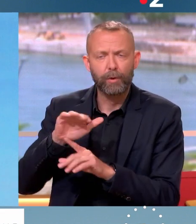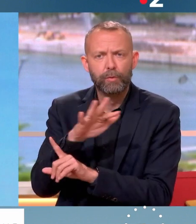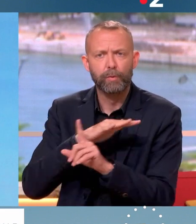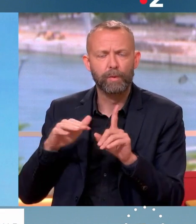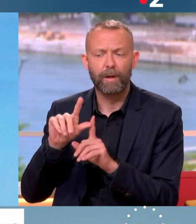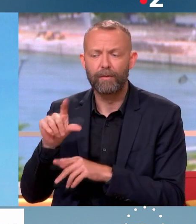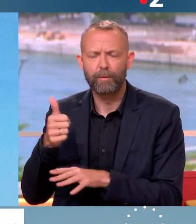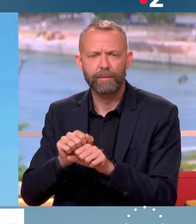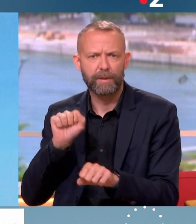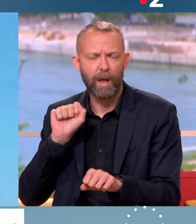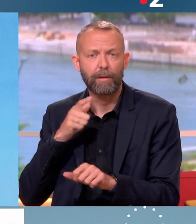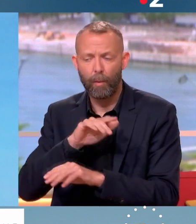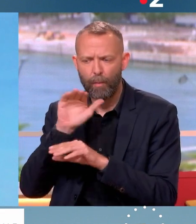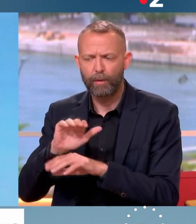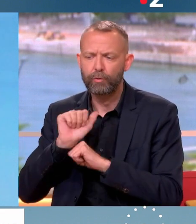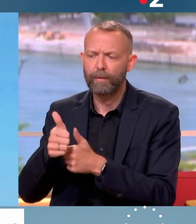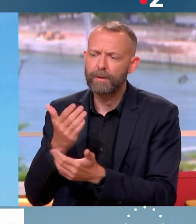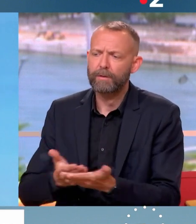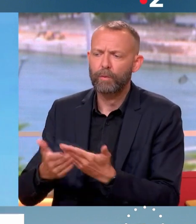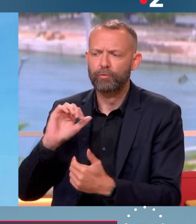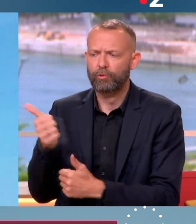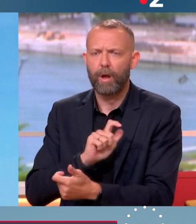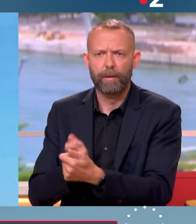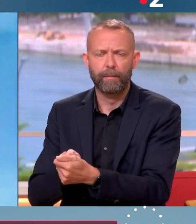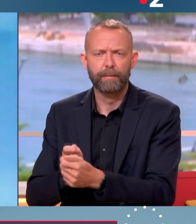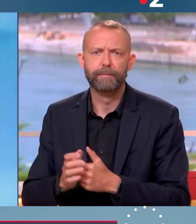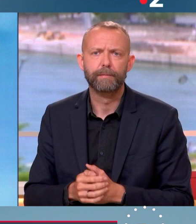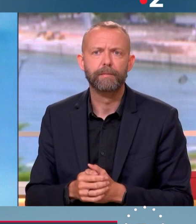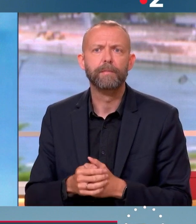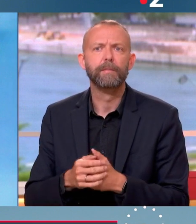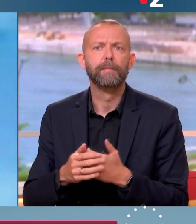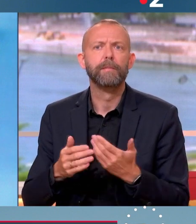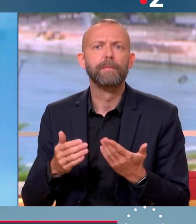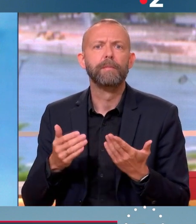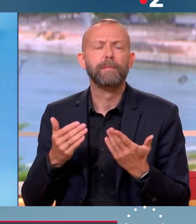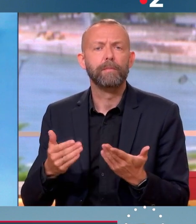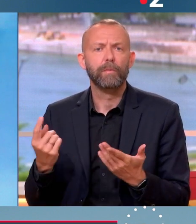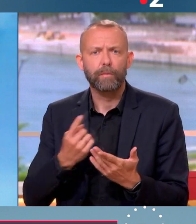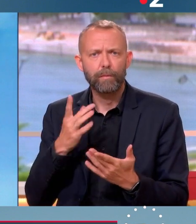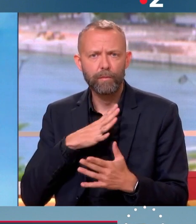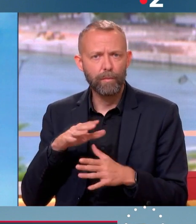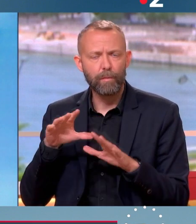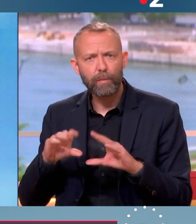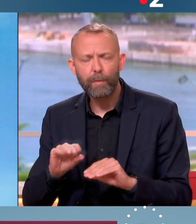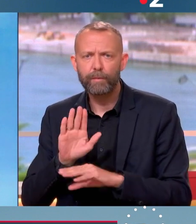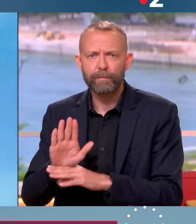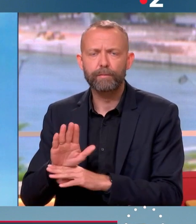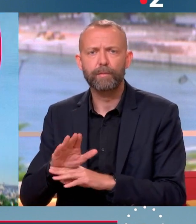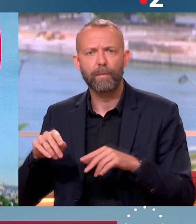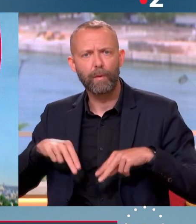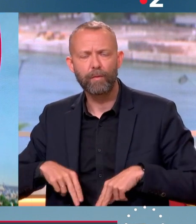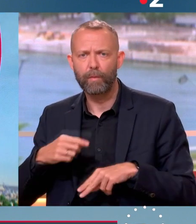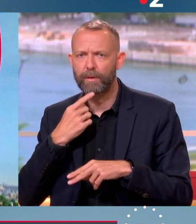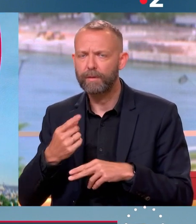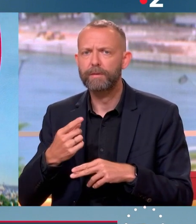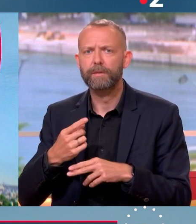protection qui s'adapte aux situations de chacun. Dans cette interview, le Président s'en prend aussi aux oppositions, qu'il accuse, je cite, de